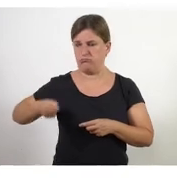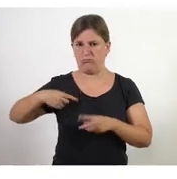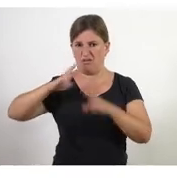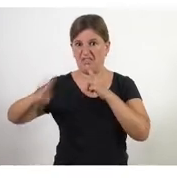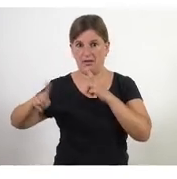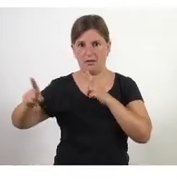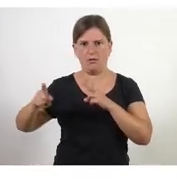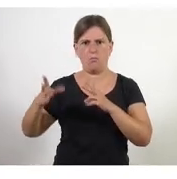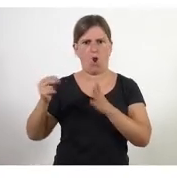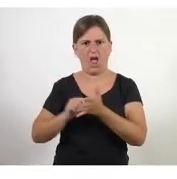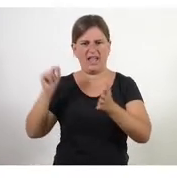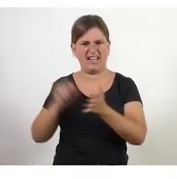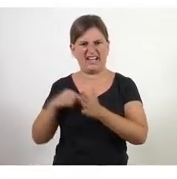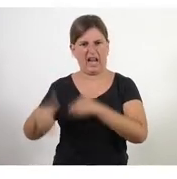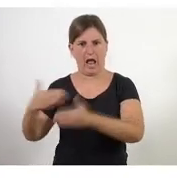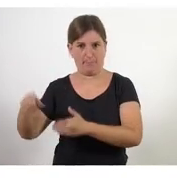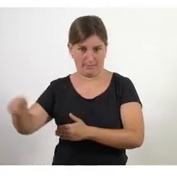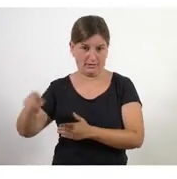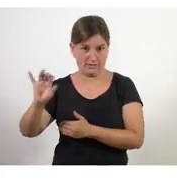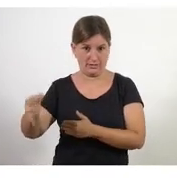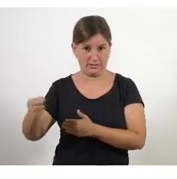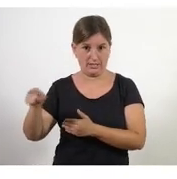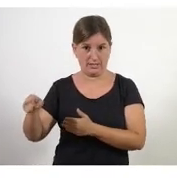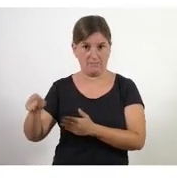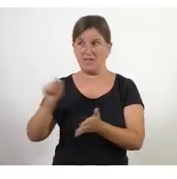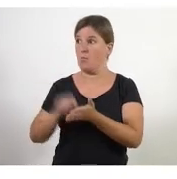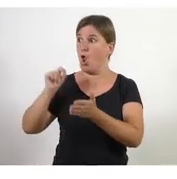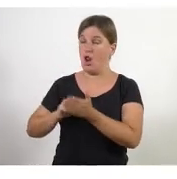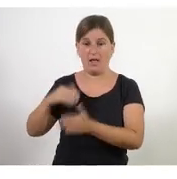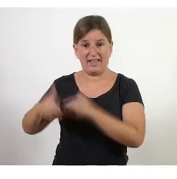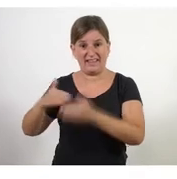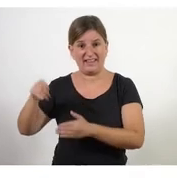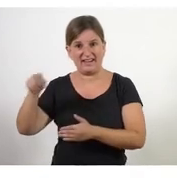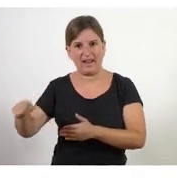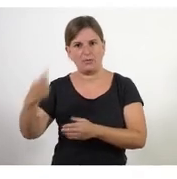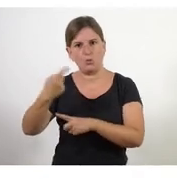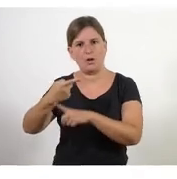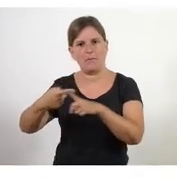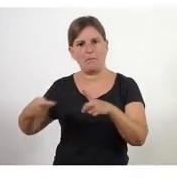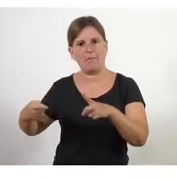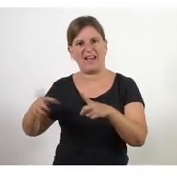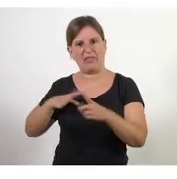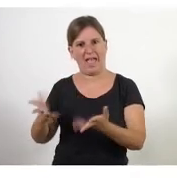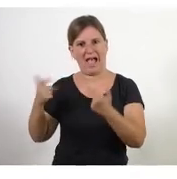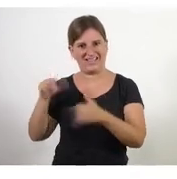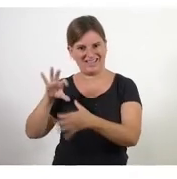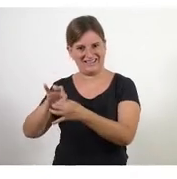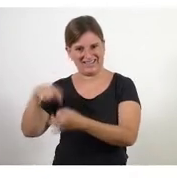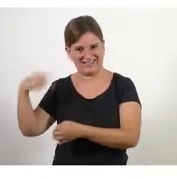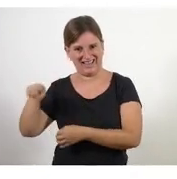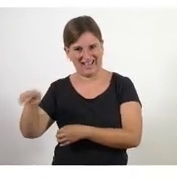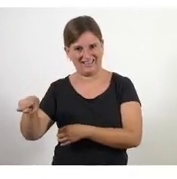allò és com molt ràpid molt el ser molt ràpid té una part de la component de l'agilitat l